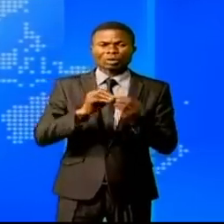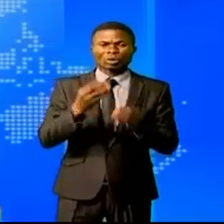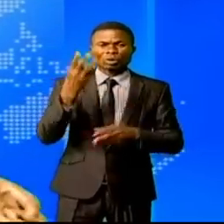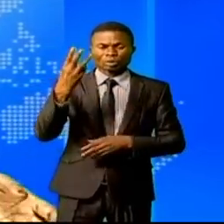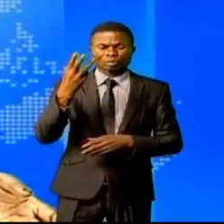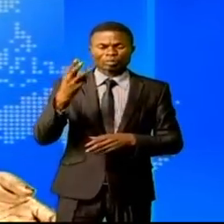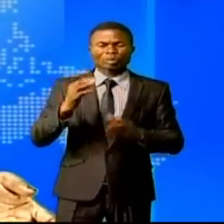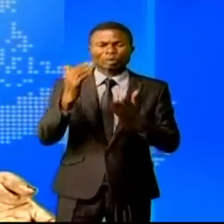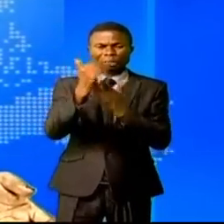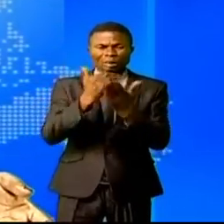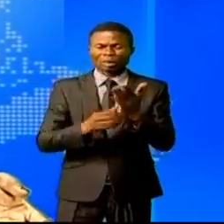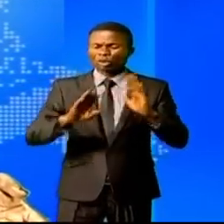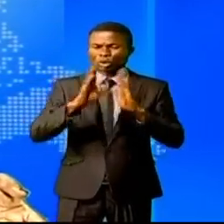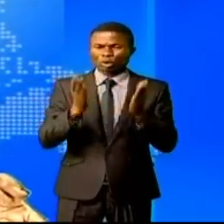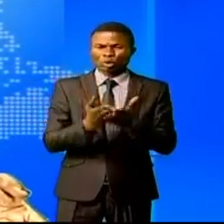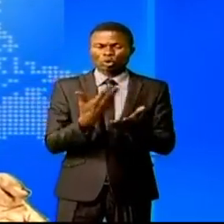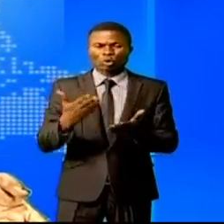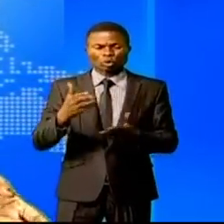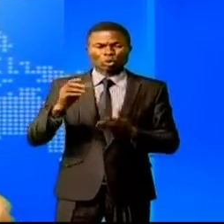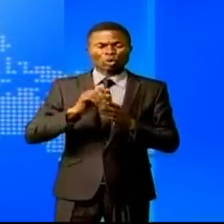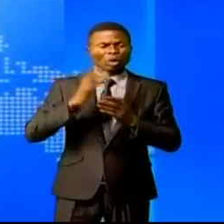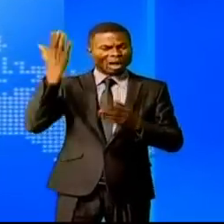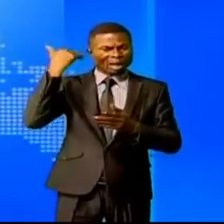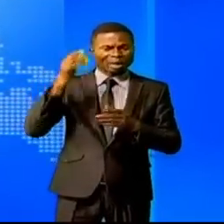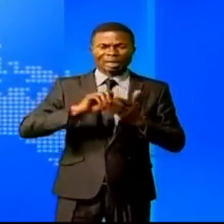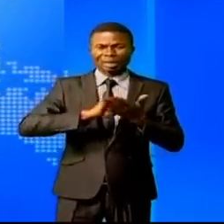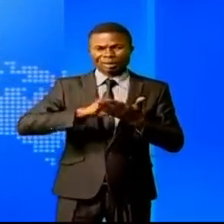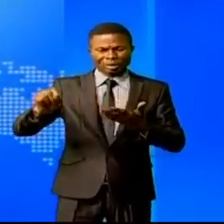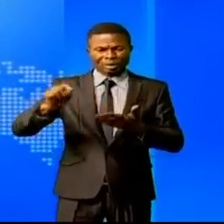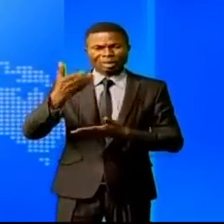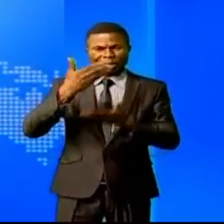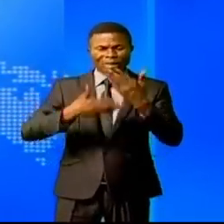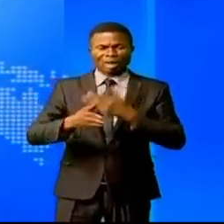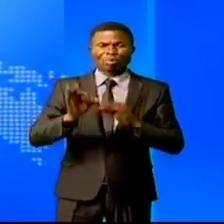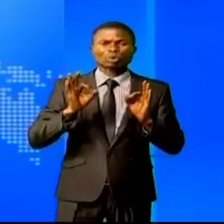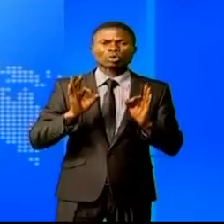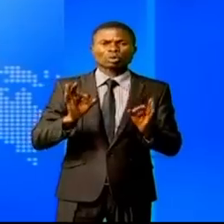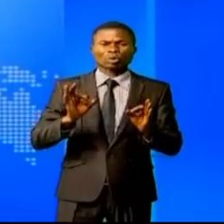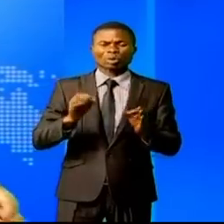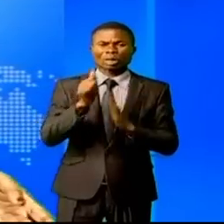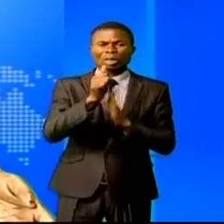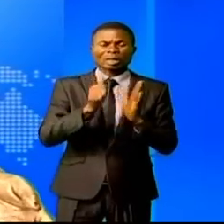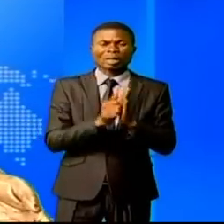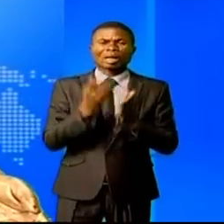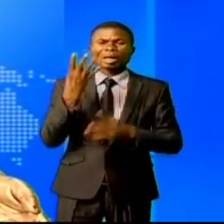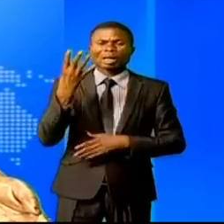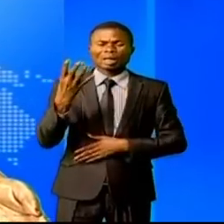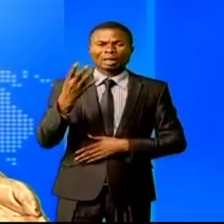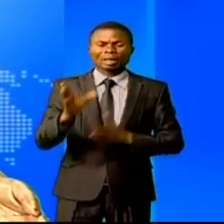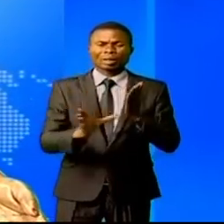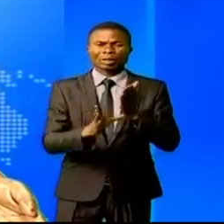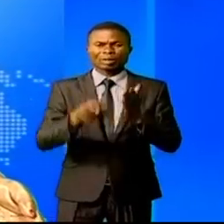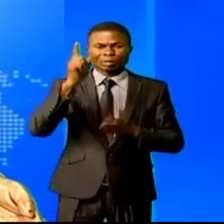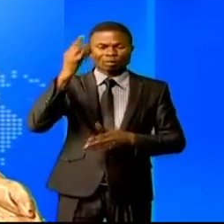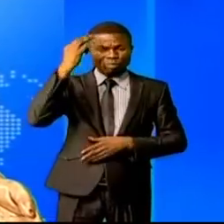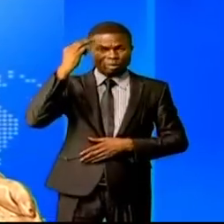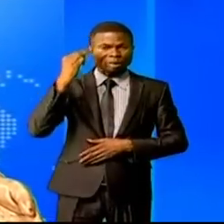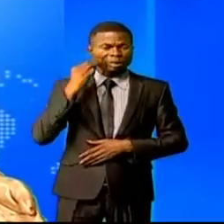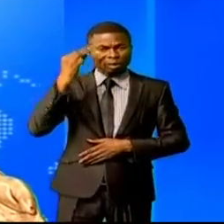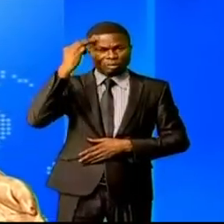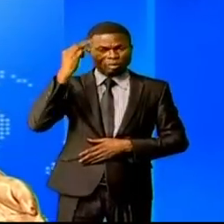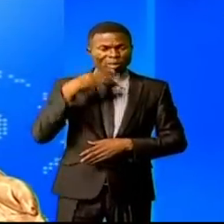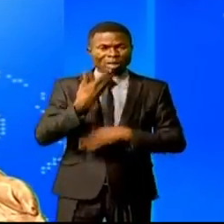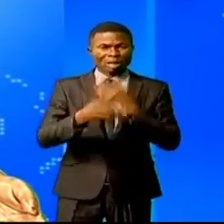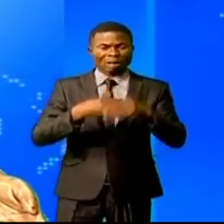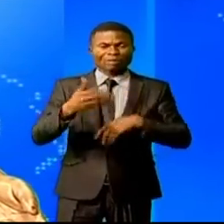abrogées toutes les dispositions antérieures contraires à la présente ordonnance. Article 4. Le vice-premier ministre, ministre des